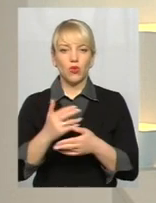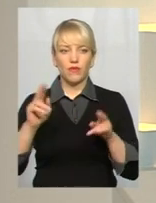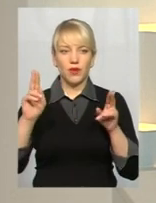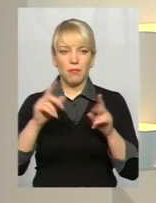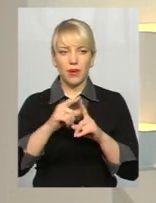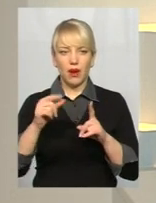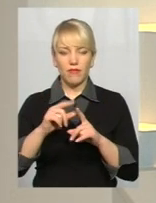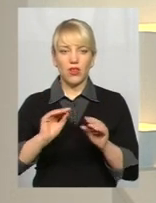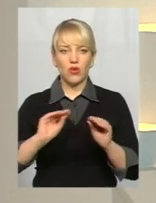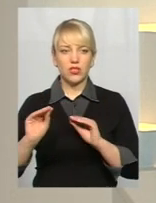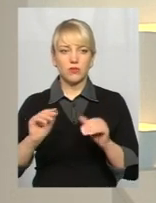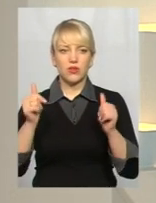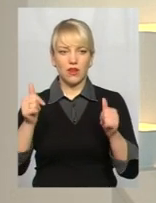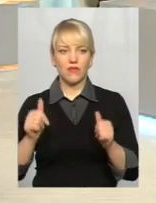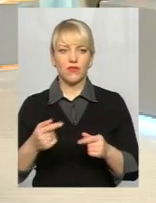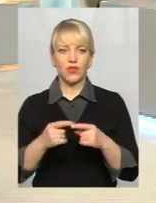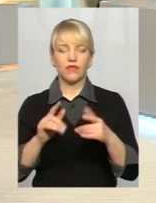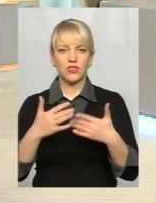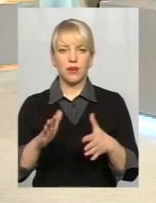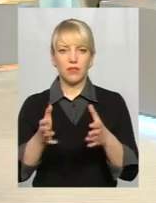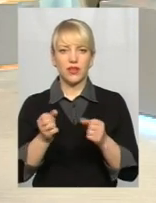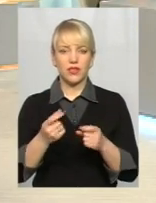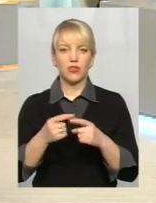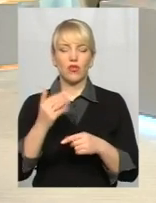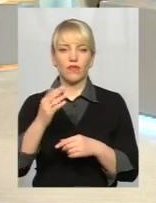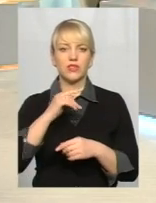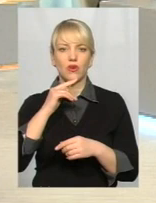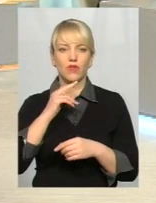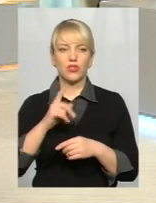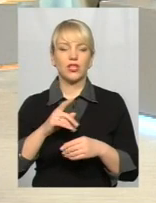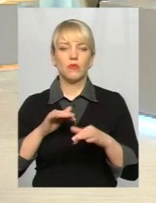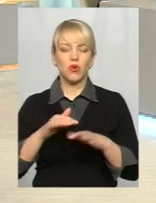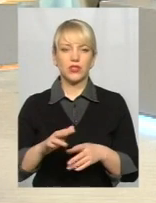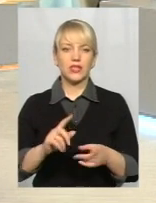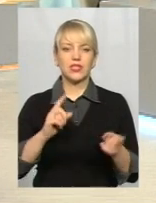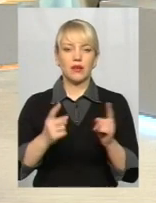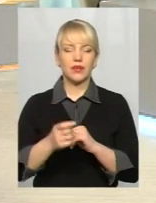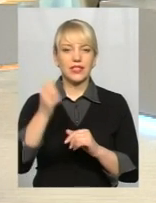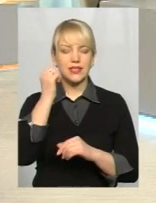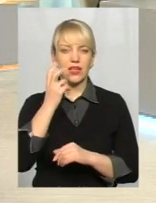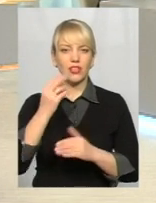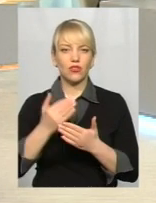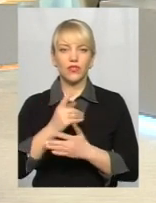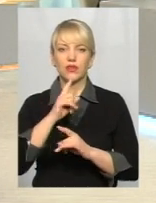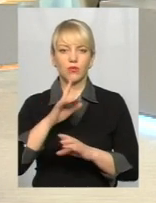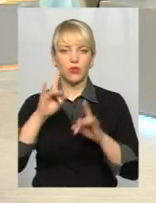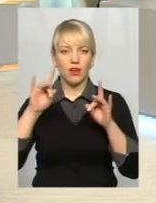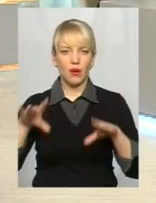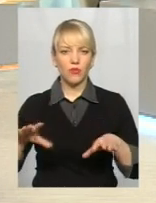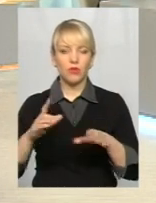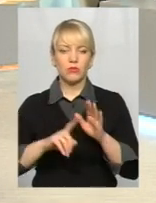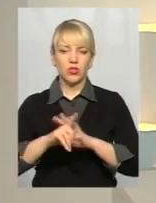вивісок. Вони вже прийняті, проте ви зауважили тоді, процес заміни старих на нові не буде раптовим. Спочатку підприємців